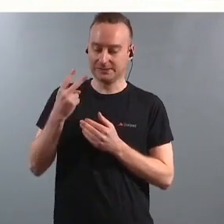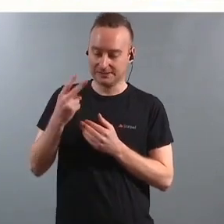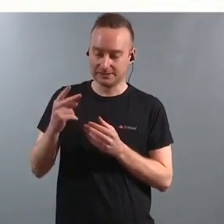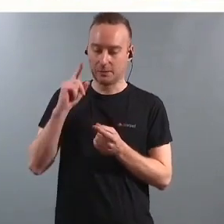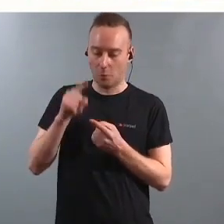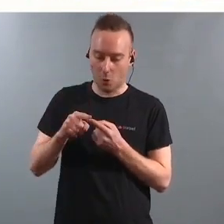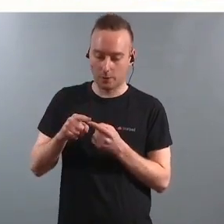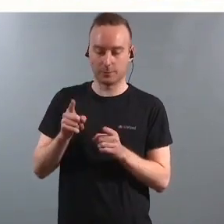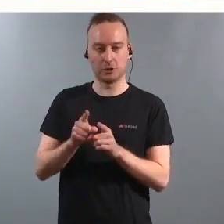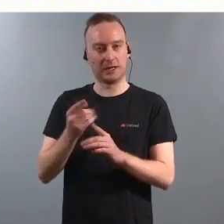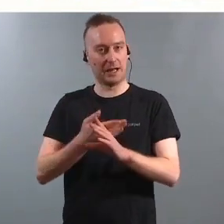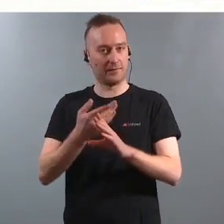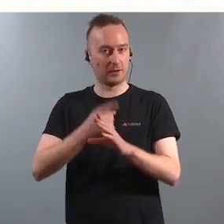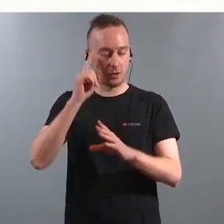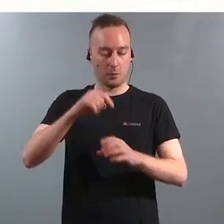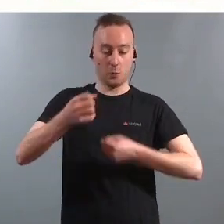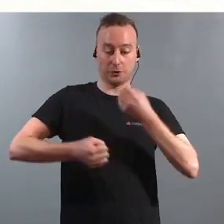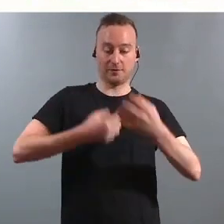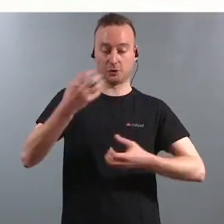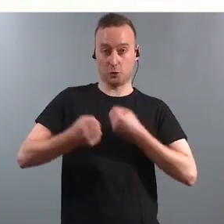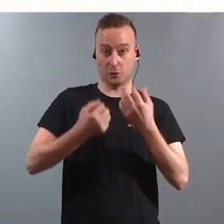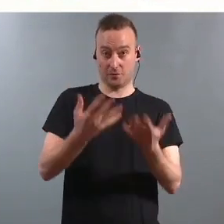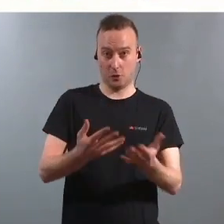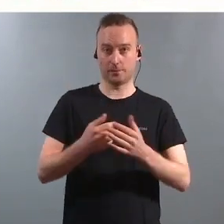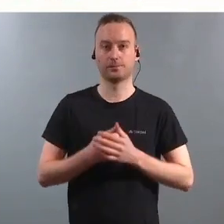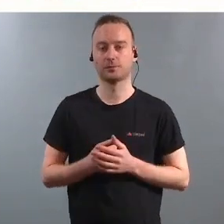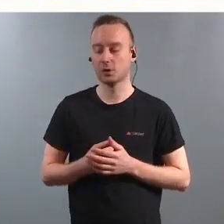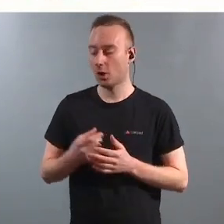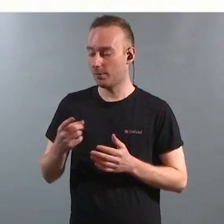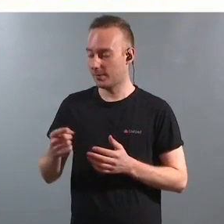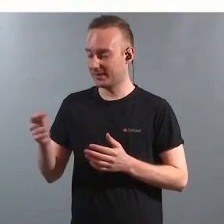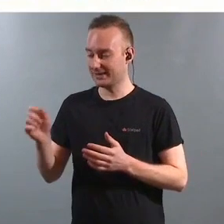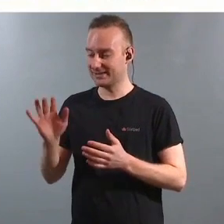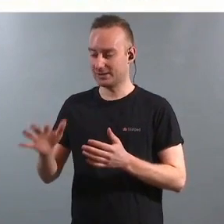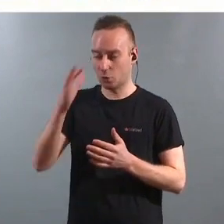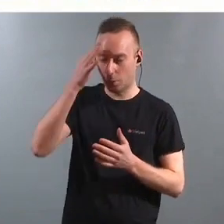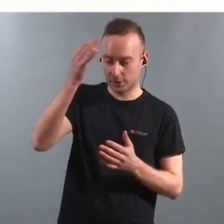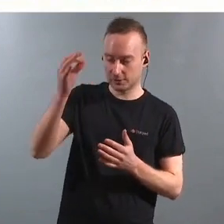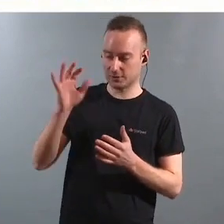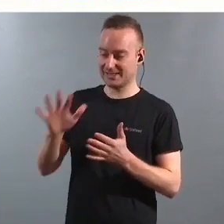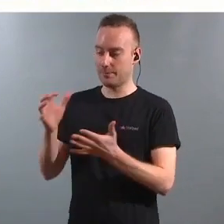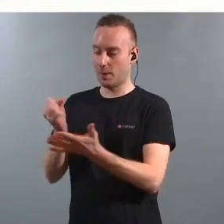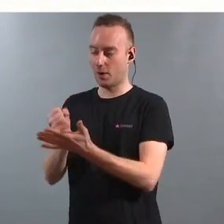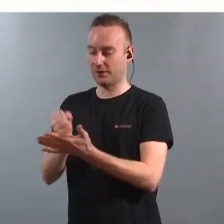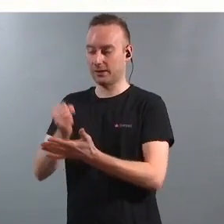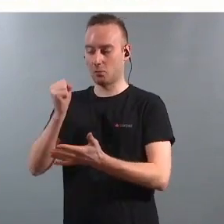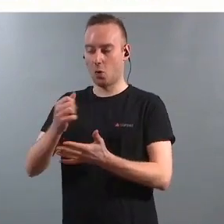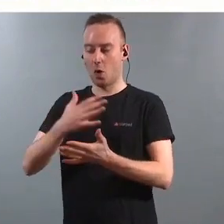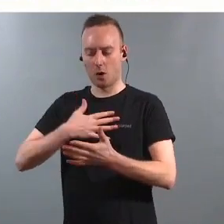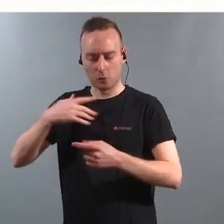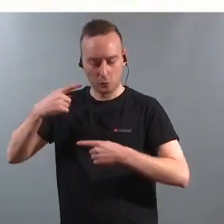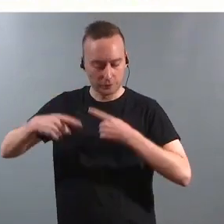Så er jeg opptatt av at kompetansen og bemanningen i PP-tensen, den må vi ha et kontinuerlig fokus på.